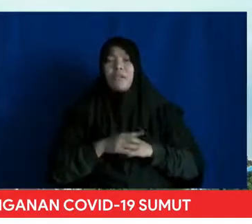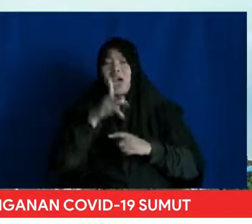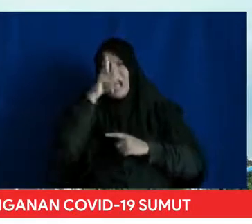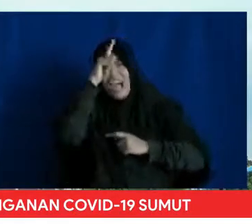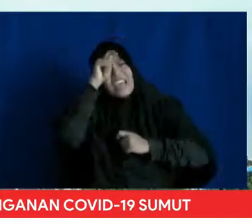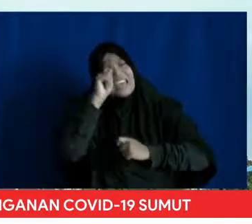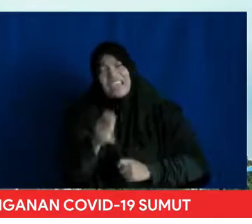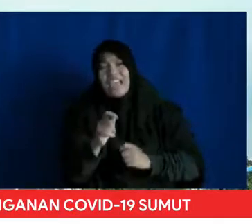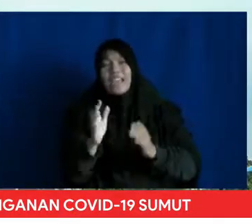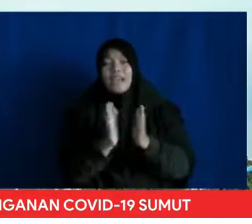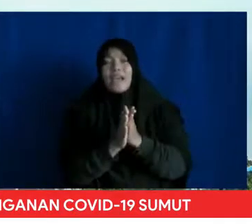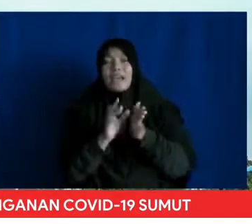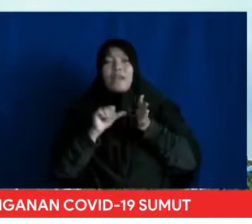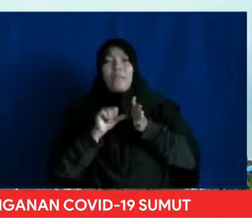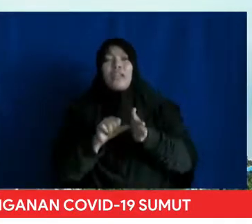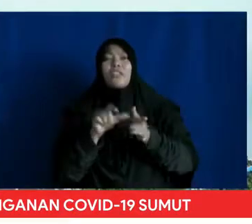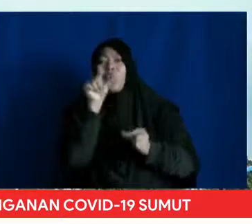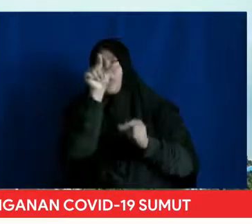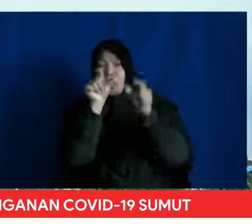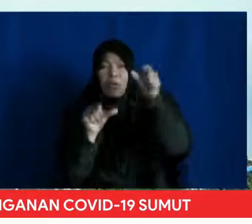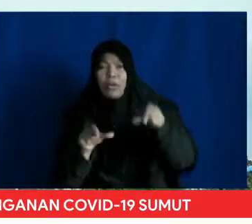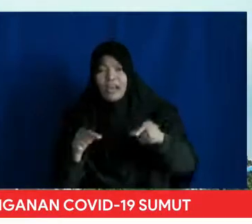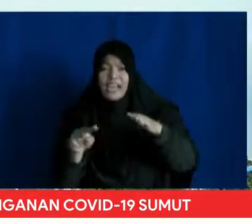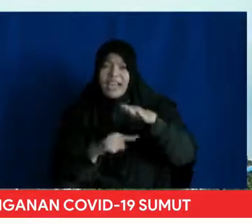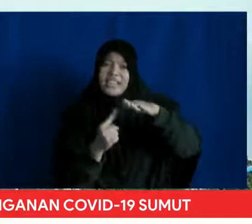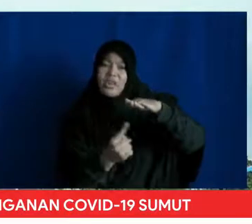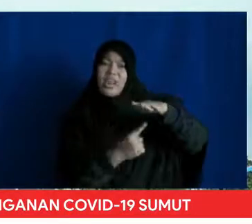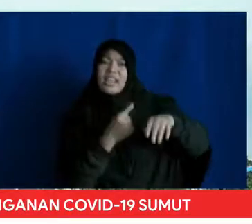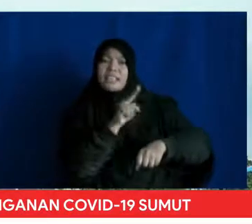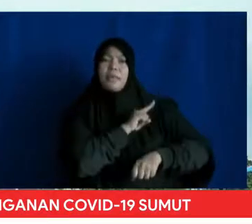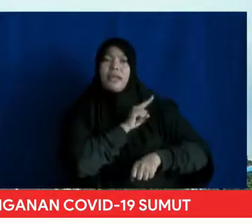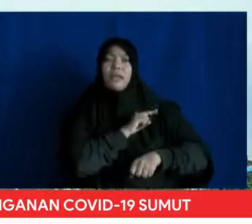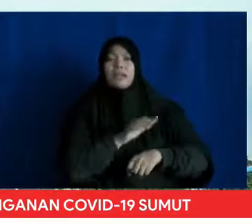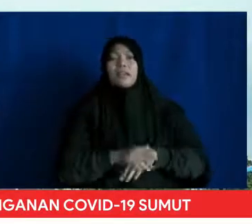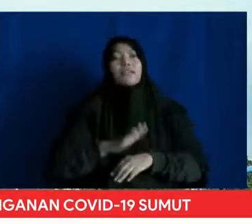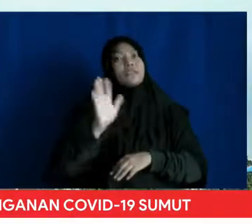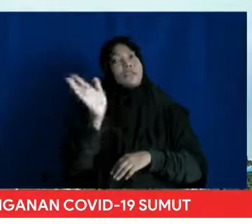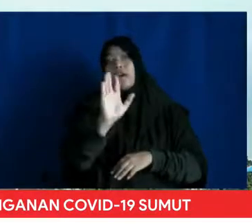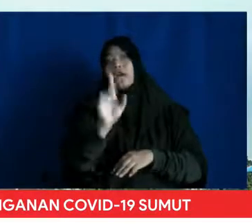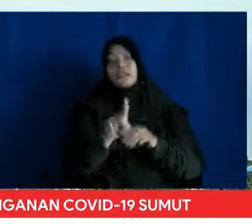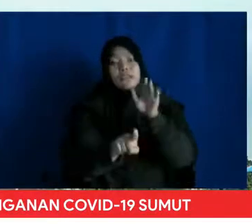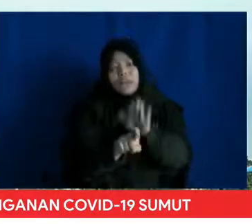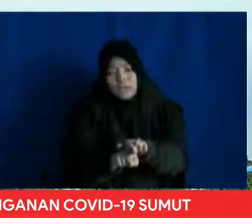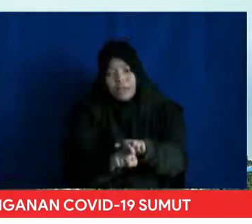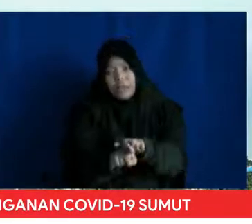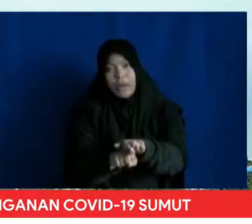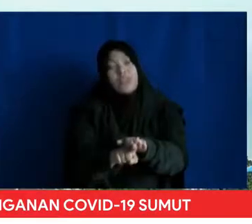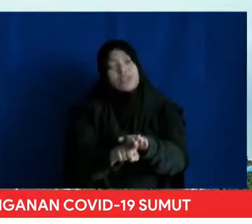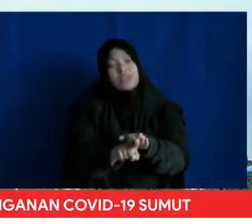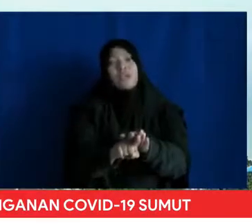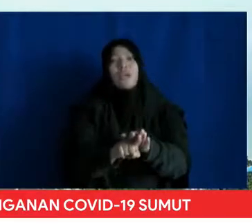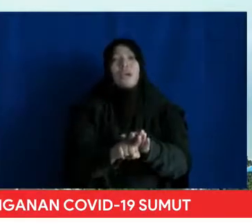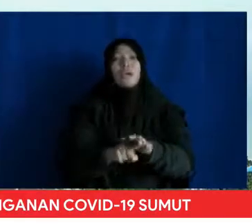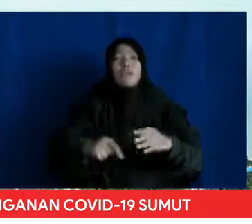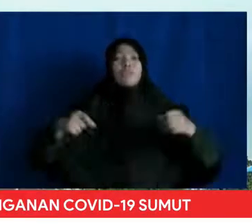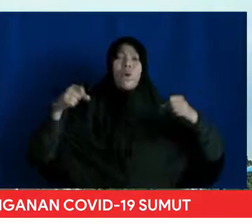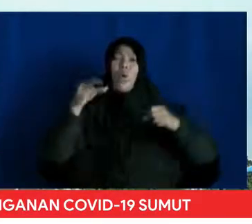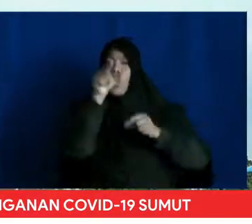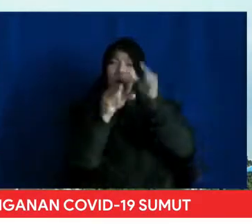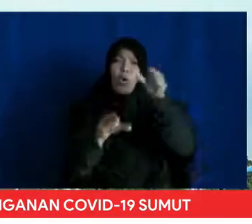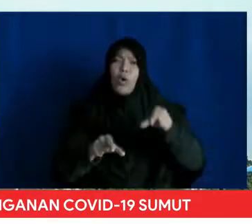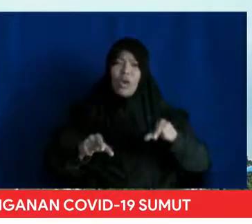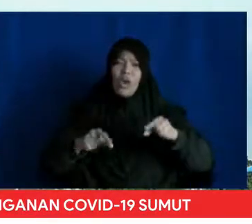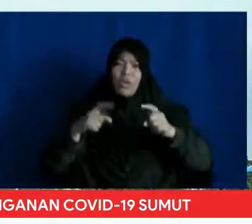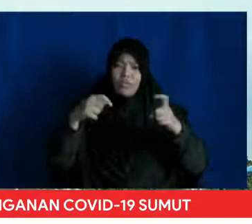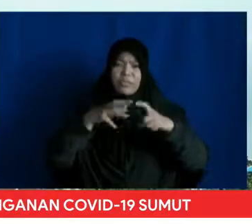yang melakukan isolasi mandiri Serta jangan diskriminasi pasien COVID-19 yang sudah sembuh Oleh